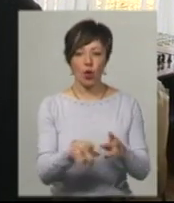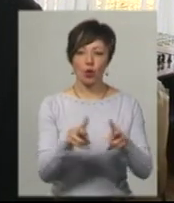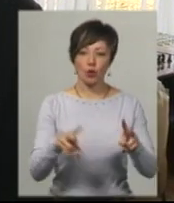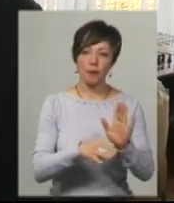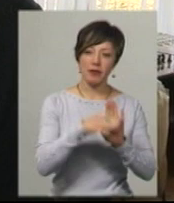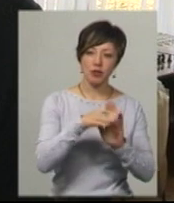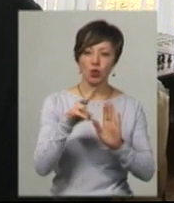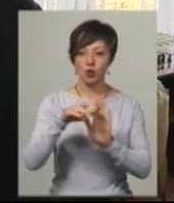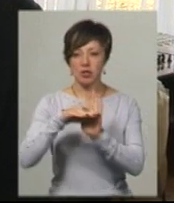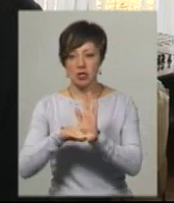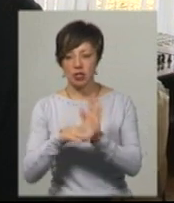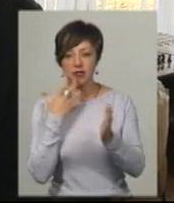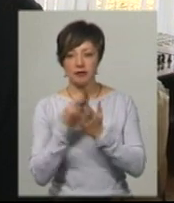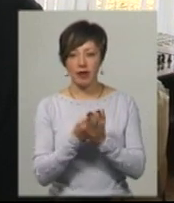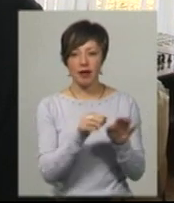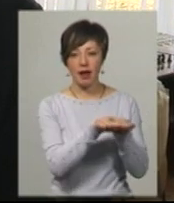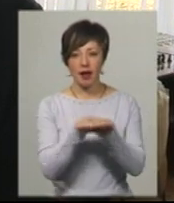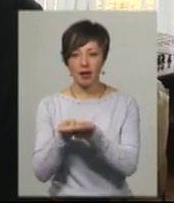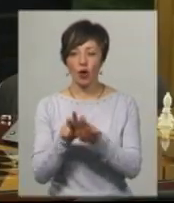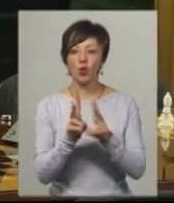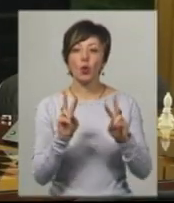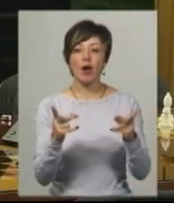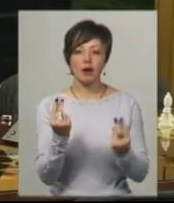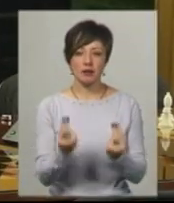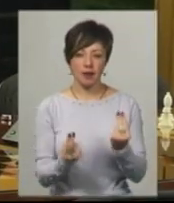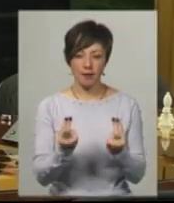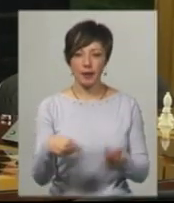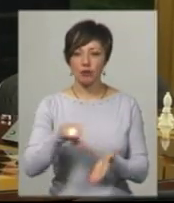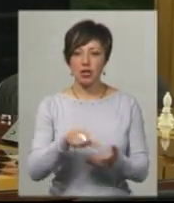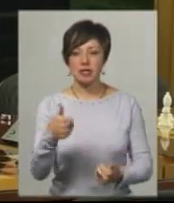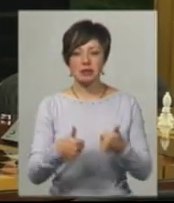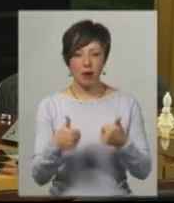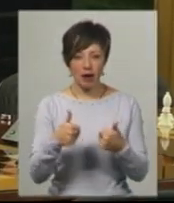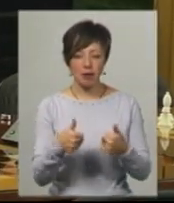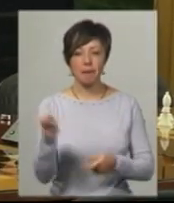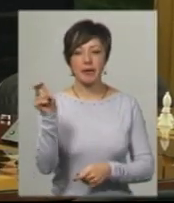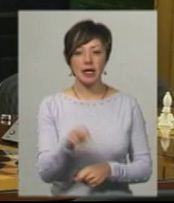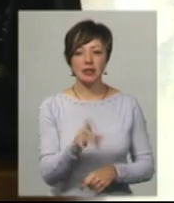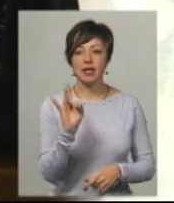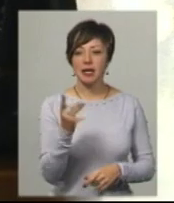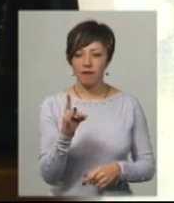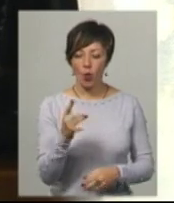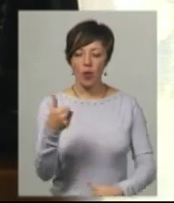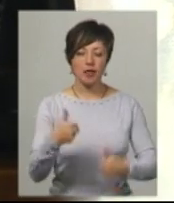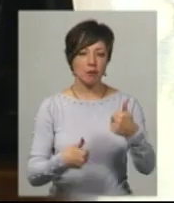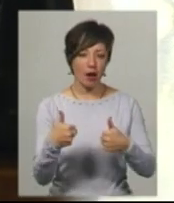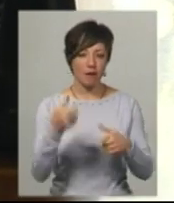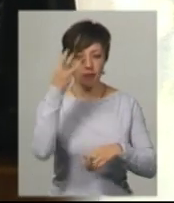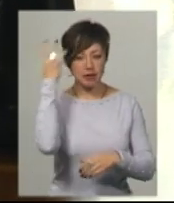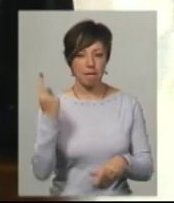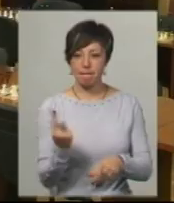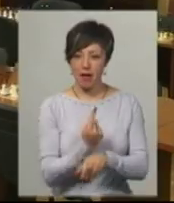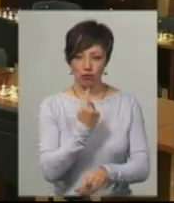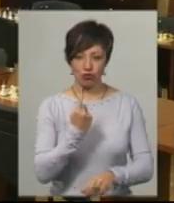підвищує, хто знижить рейтинг, це вже як хто зіграє. Учасник змагань Северин Смиколо приїхав з Рівного. На змаганнях у Хмельницькому